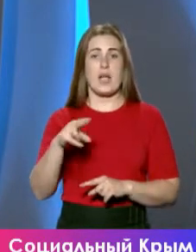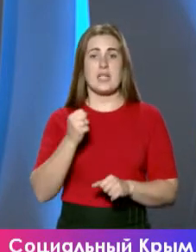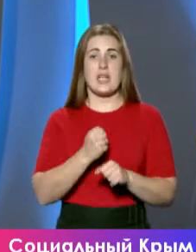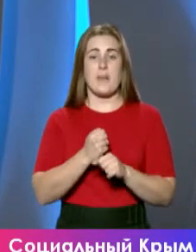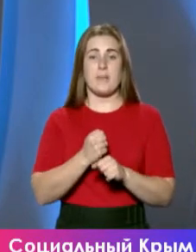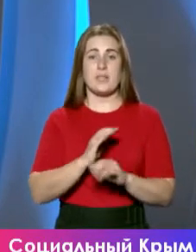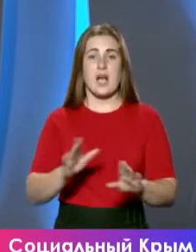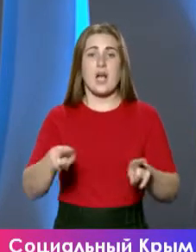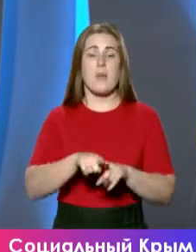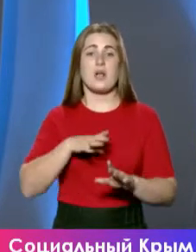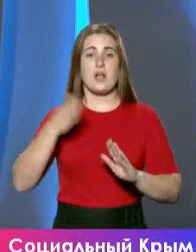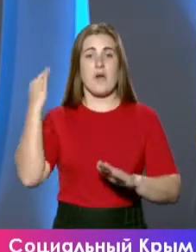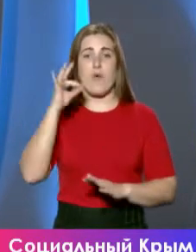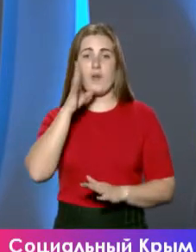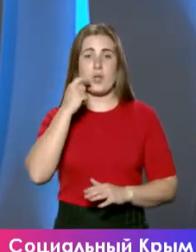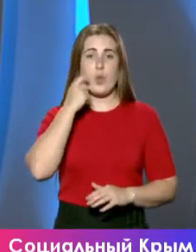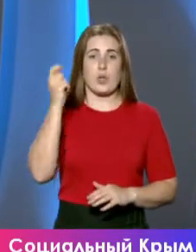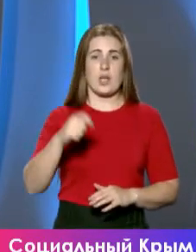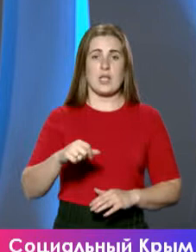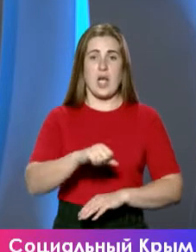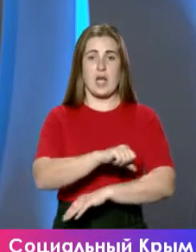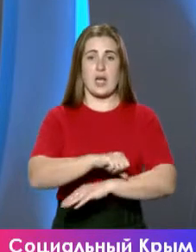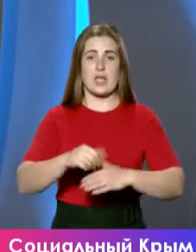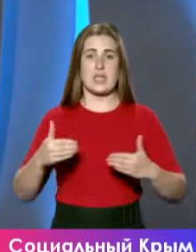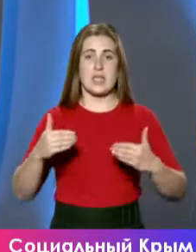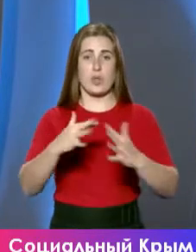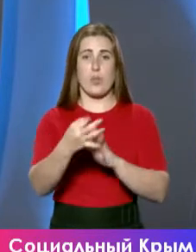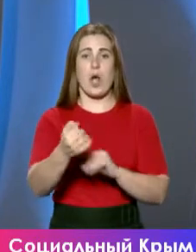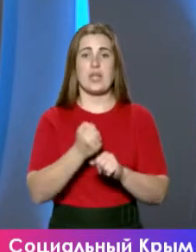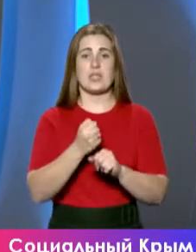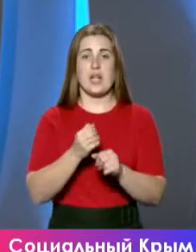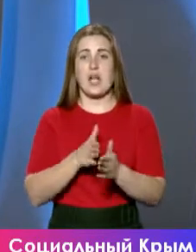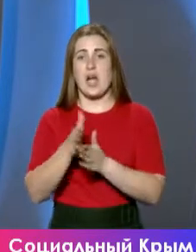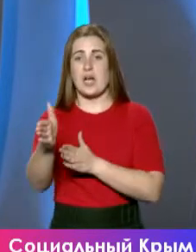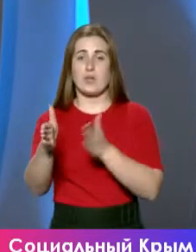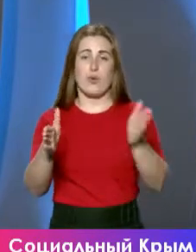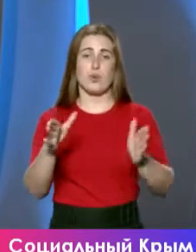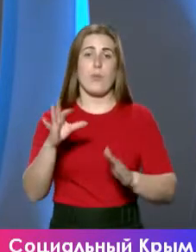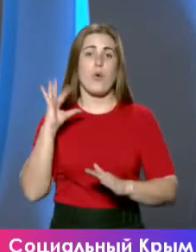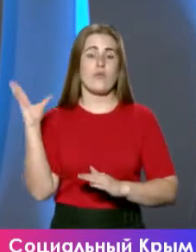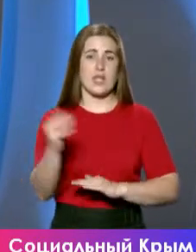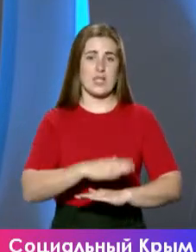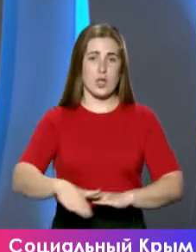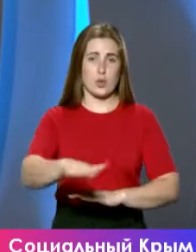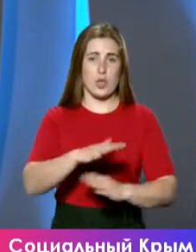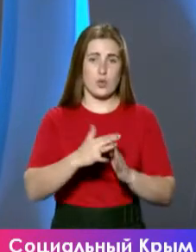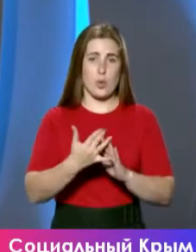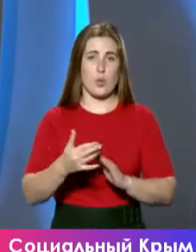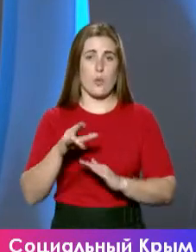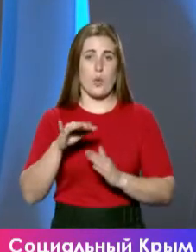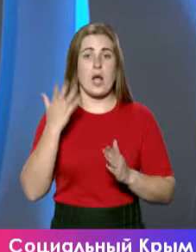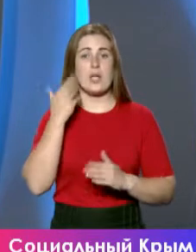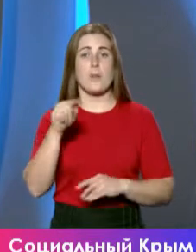было во время Украины, к границам населенных пунктов. А разводить, разводку делать по всей территории населенного пункта. А там уже люди